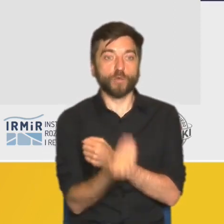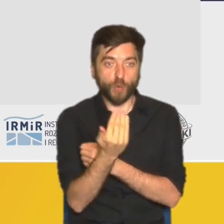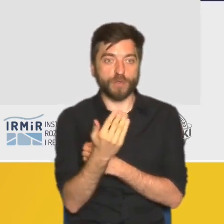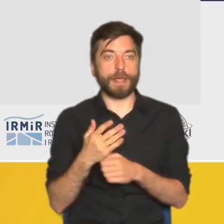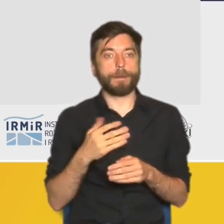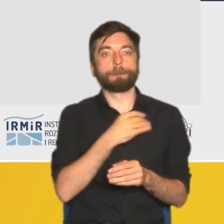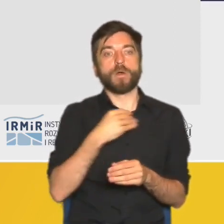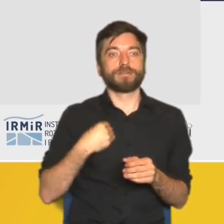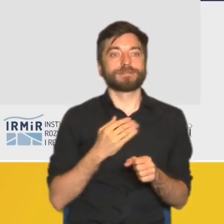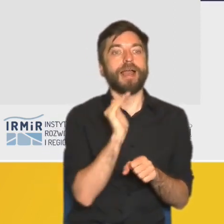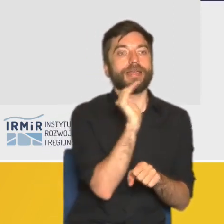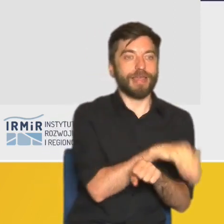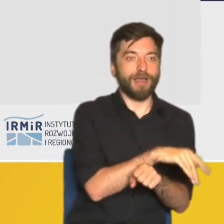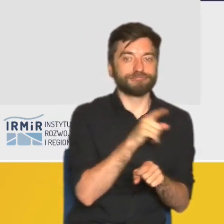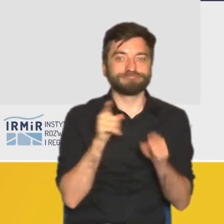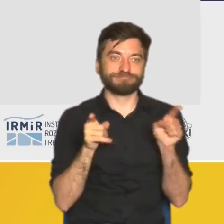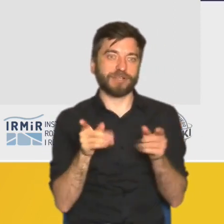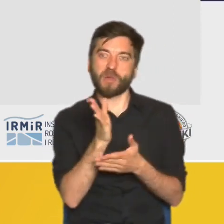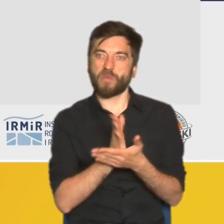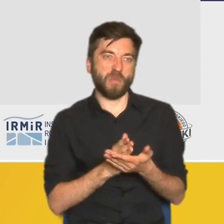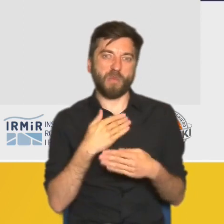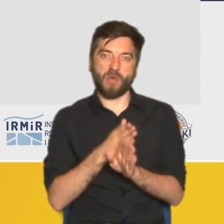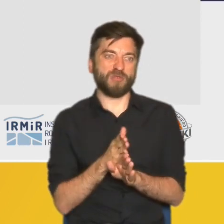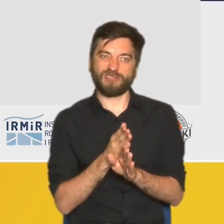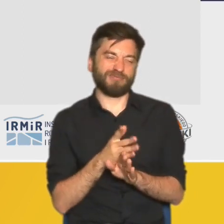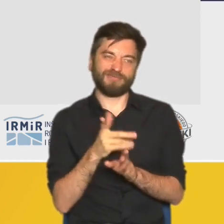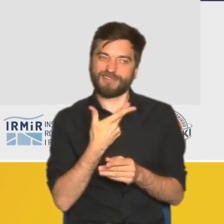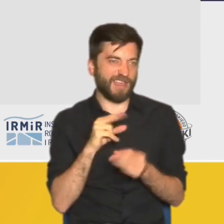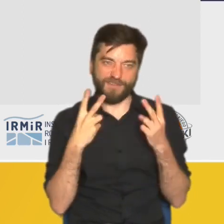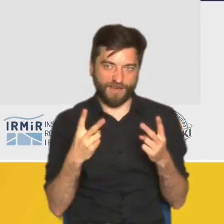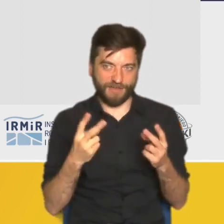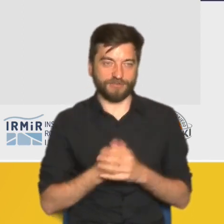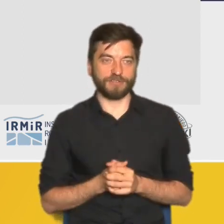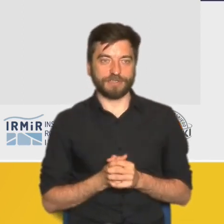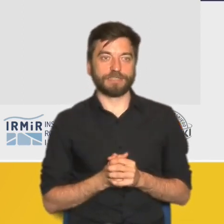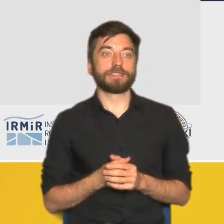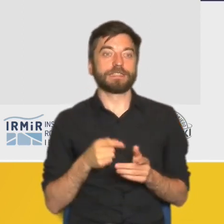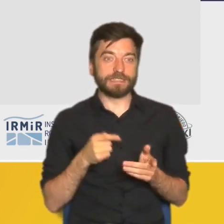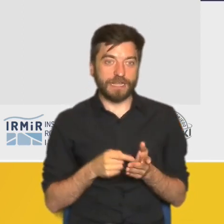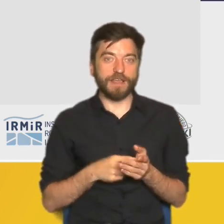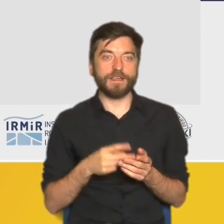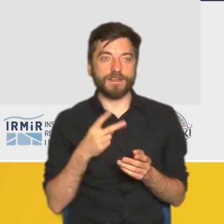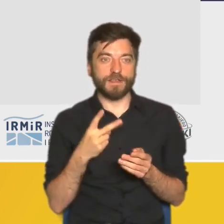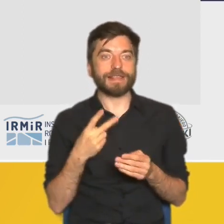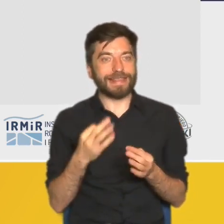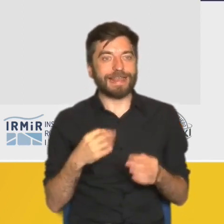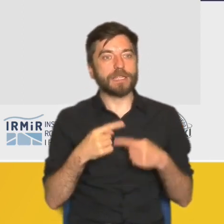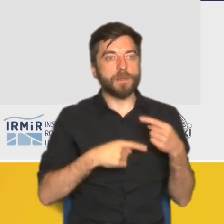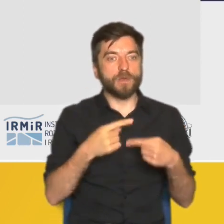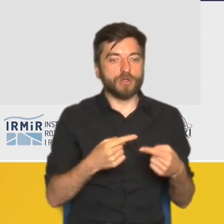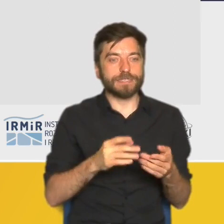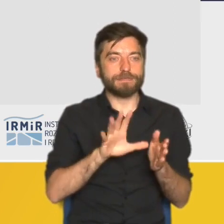nie mają już takiego znaczenia jak wcześniej. Obecnie to właśnie te dwa procesy metropolizacji